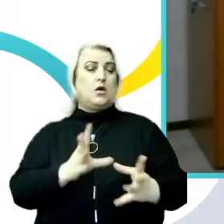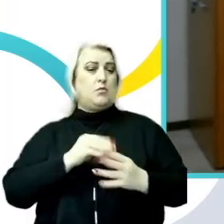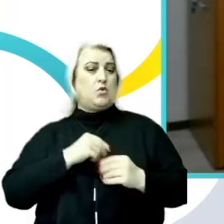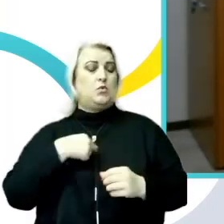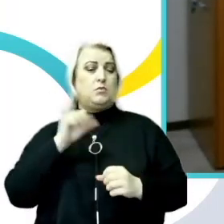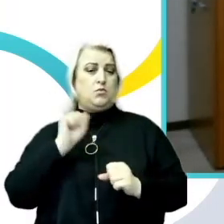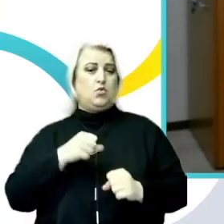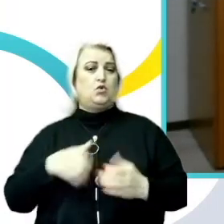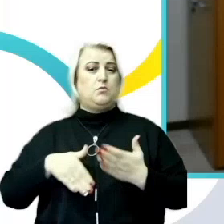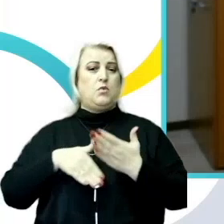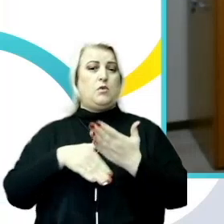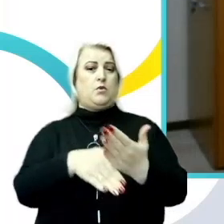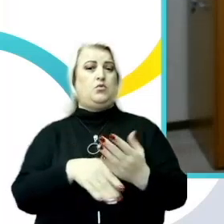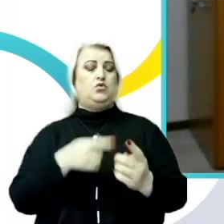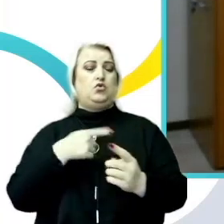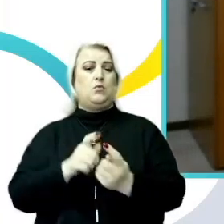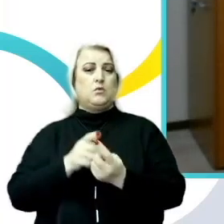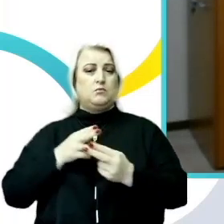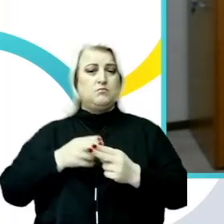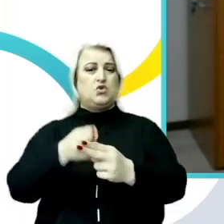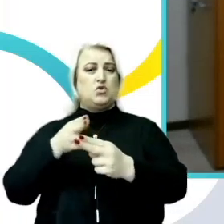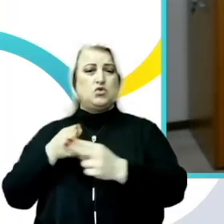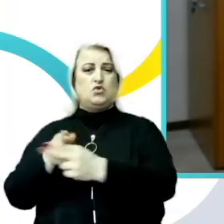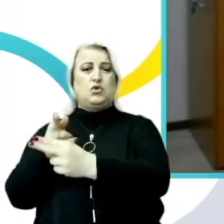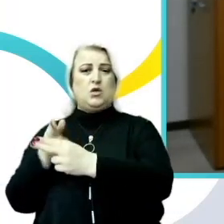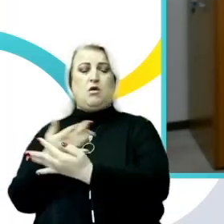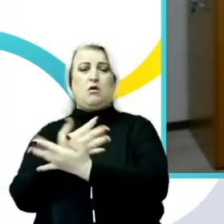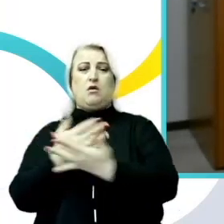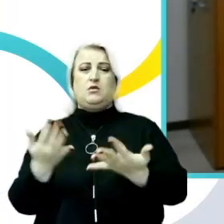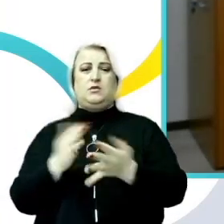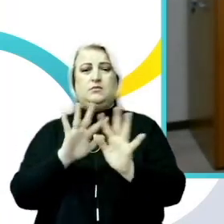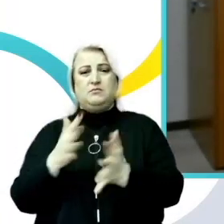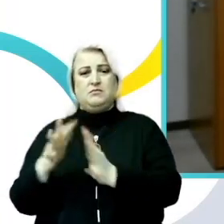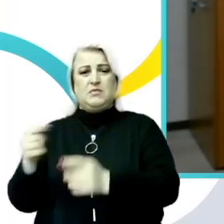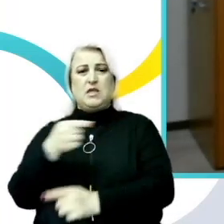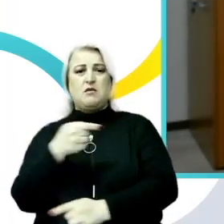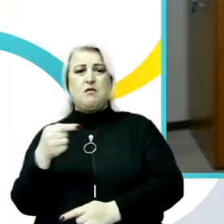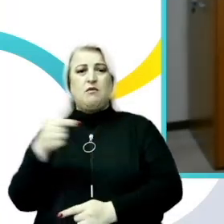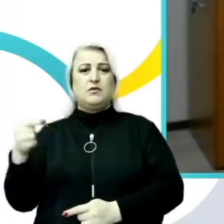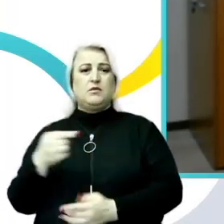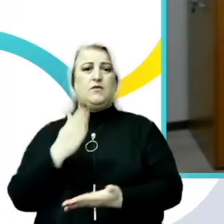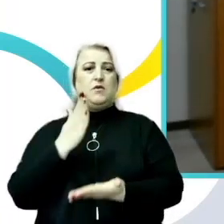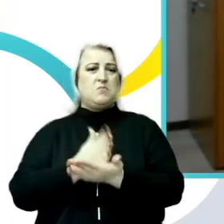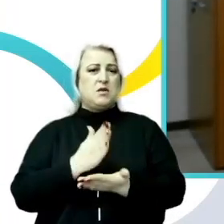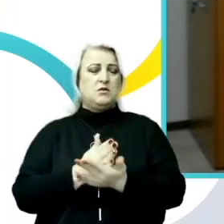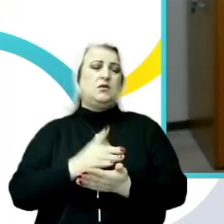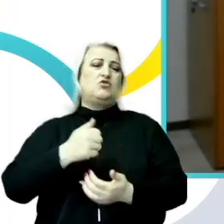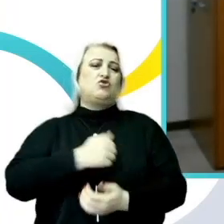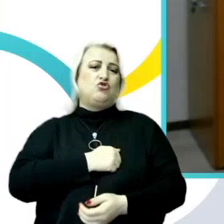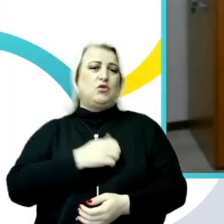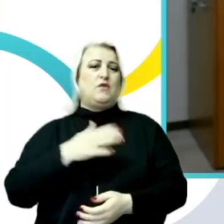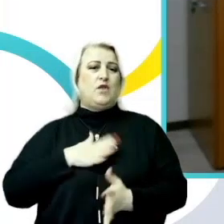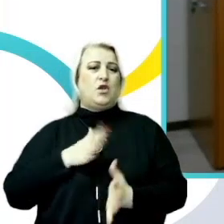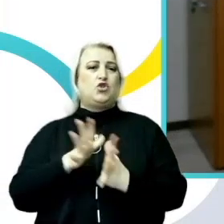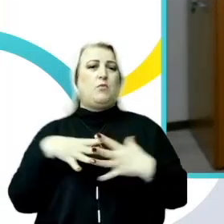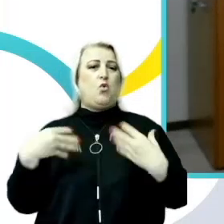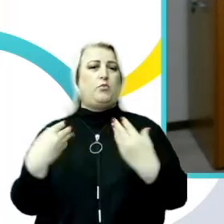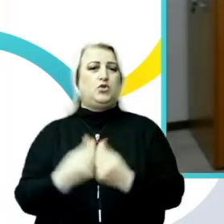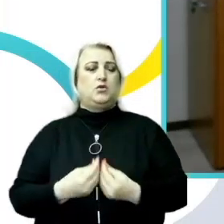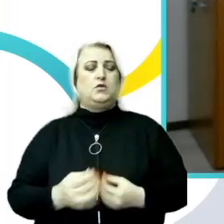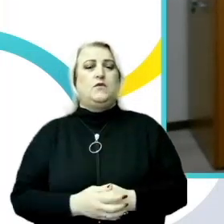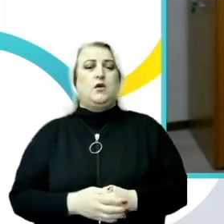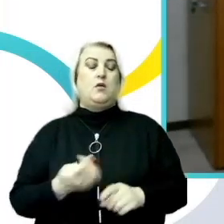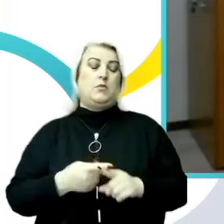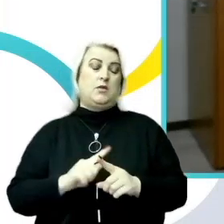contribuim la contrapurare tuturor tipurilor de fenomene negative prezente, din păcate, în societatea noastră. Pentru că, stimați